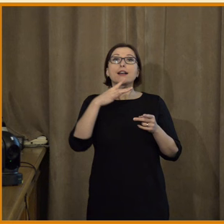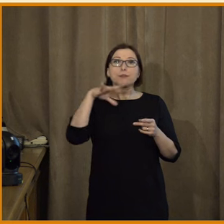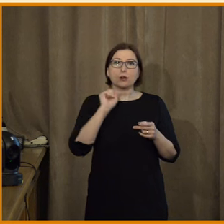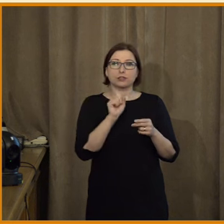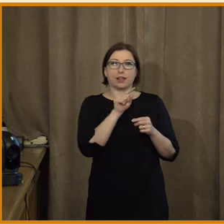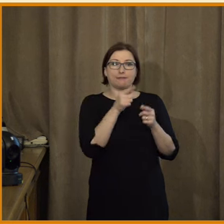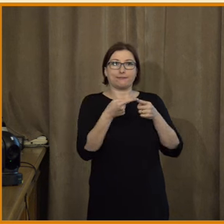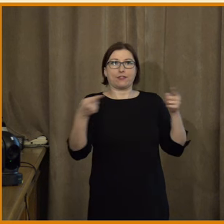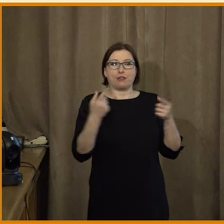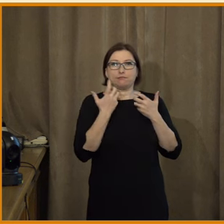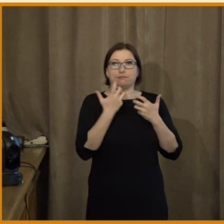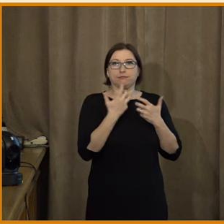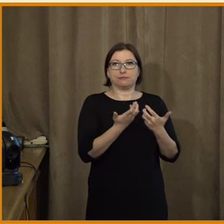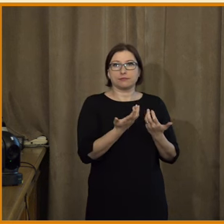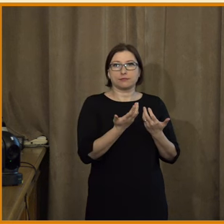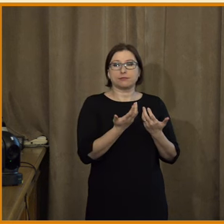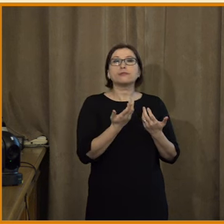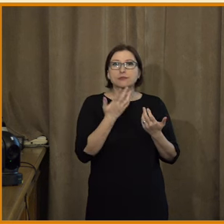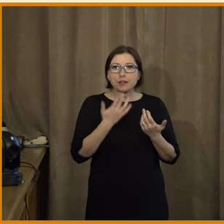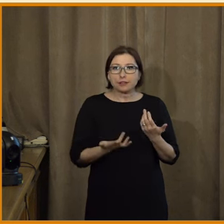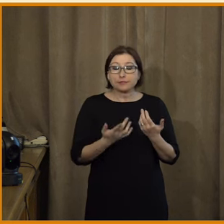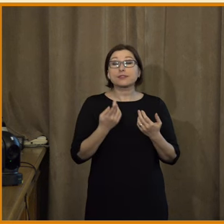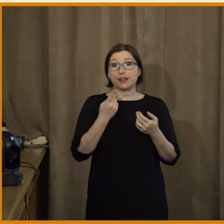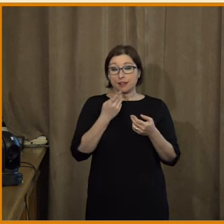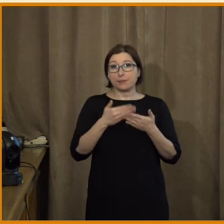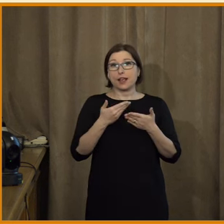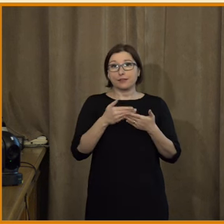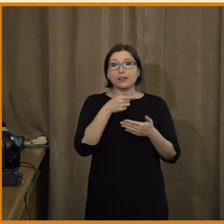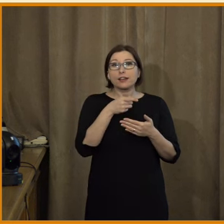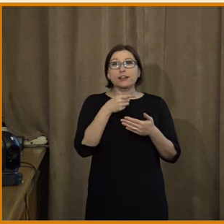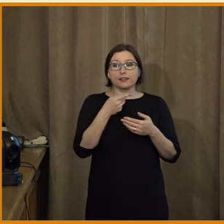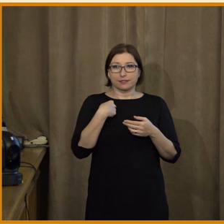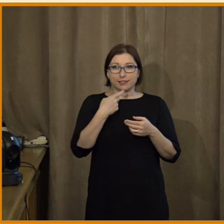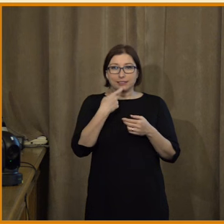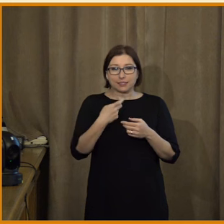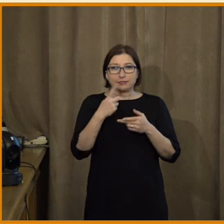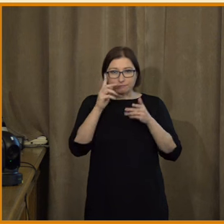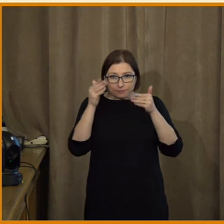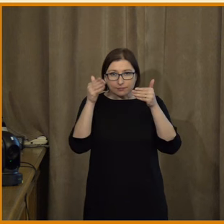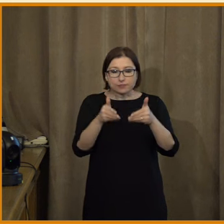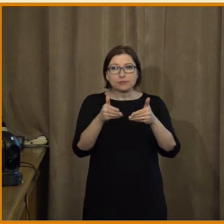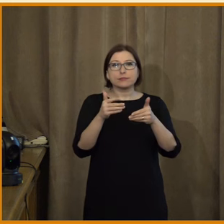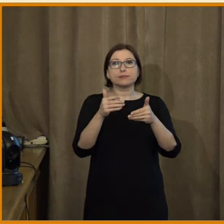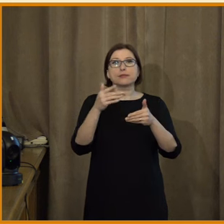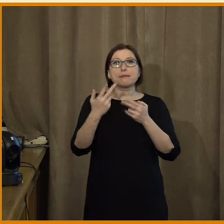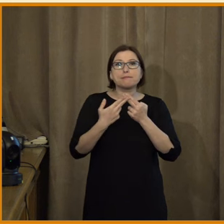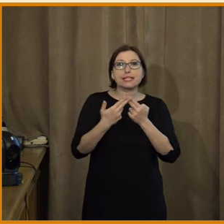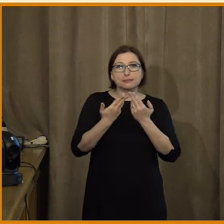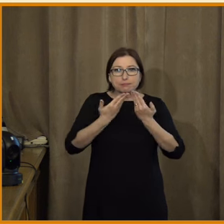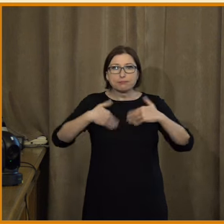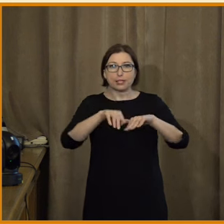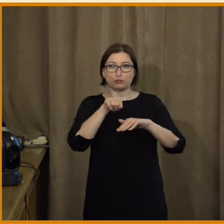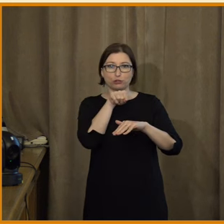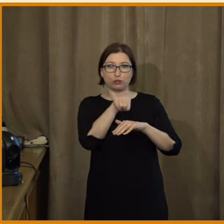Důležitý bod, který vyplývá z toho, co jsem říkala, je, že my tím, že se soustředíme na to bezpečnostní